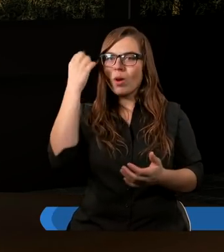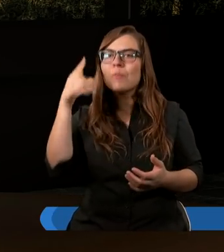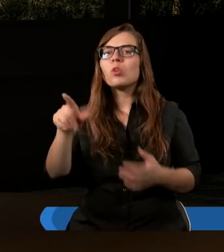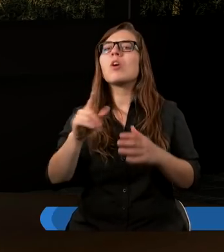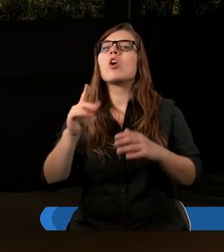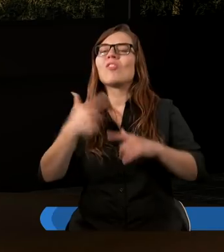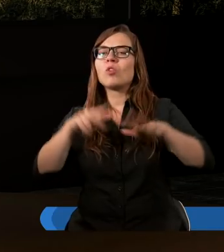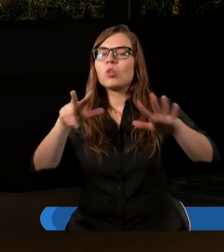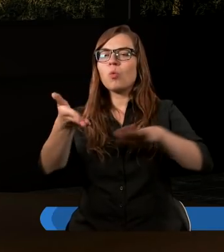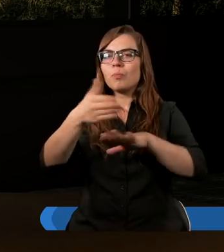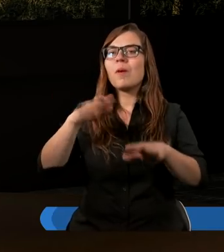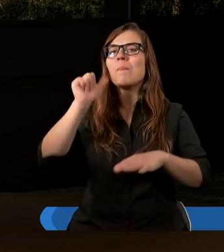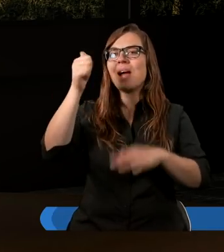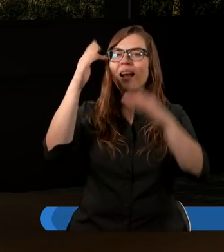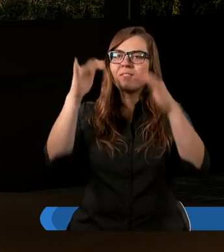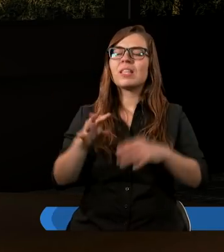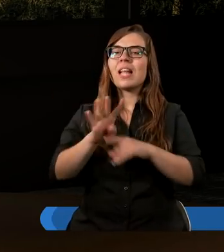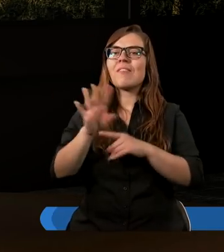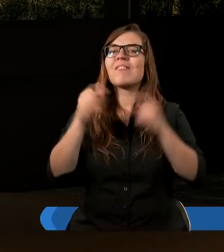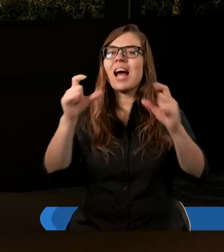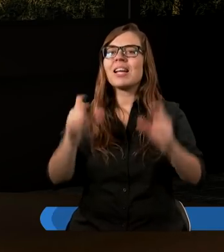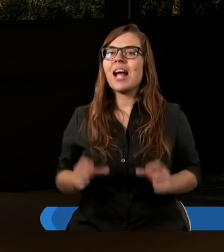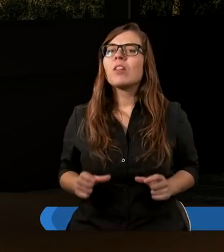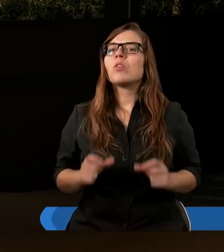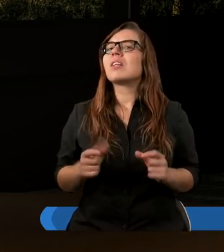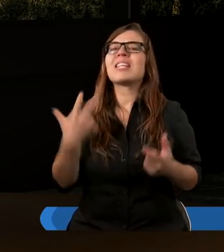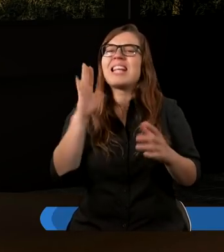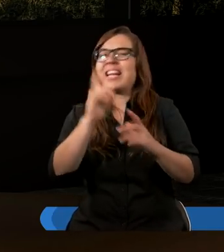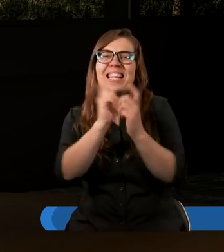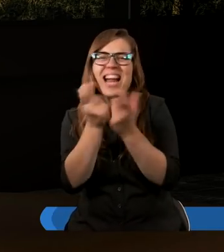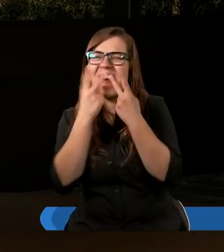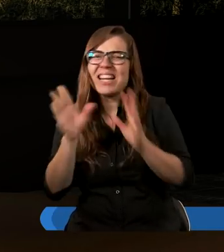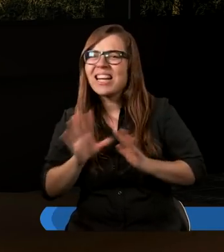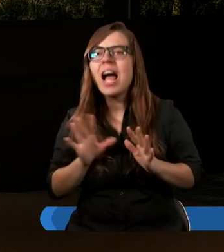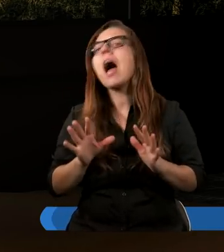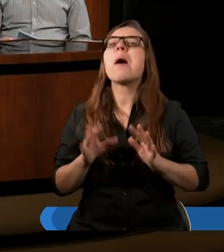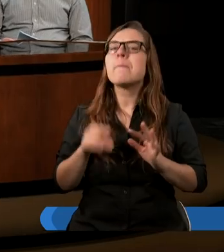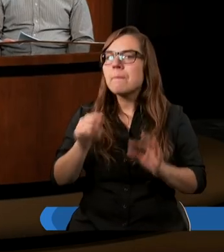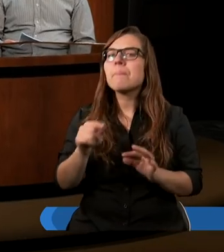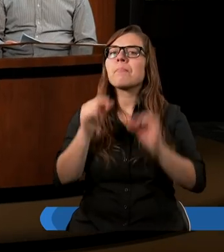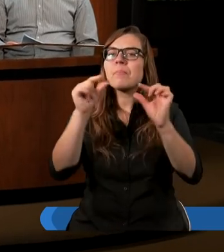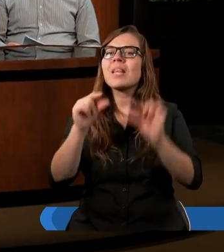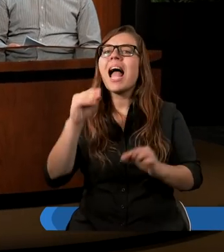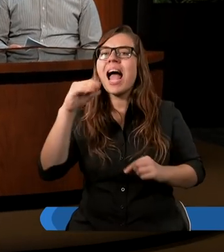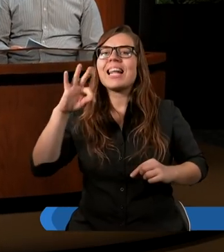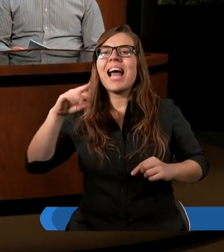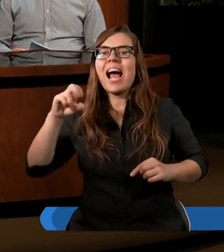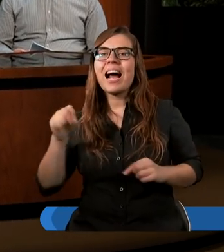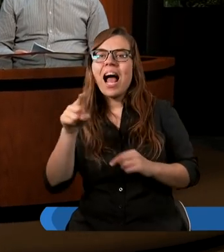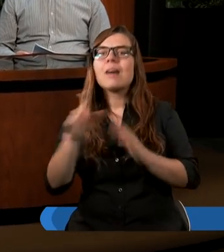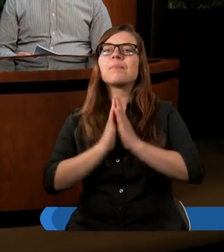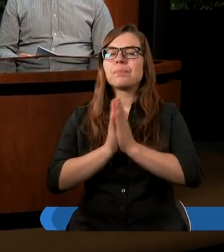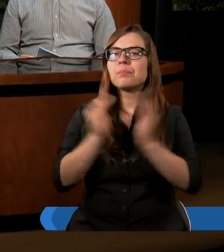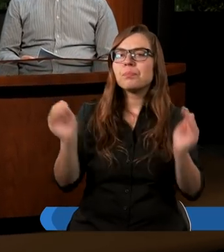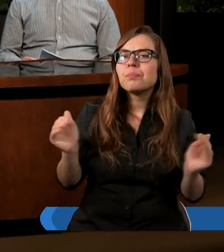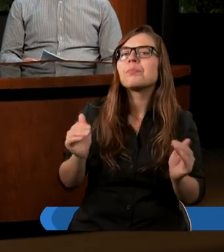rozdział, pierwsze 14 wersetów. Nie będziemy je w całości czytać, tylko proszę Esera, byś